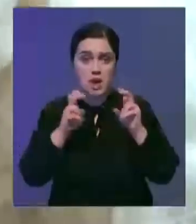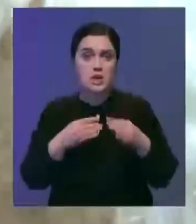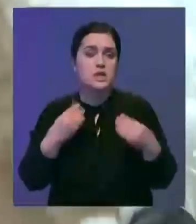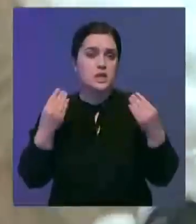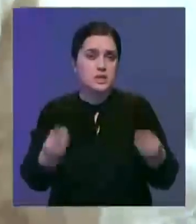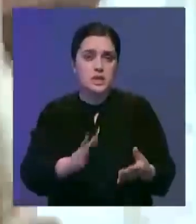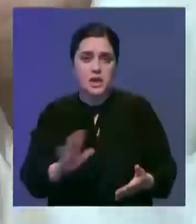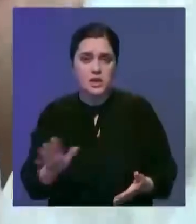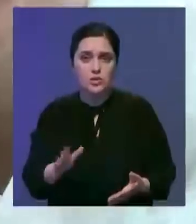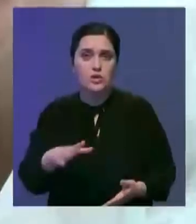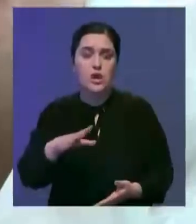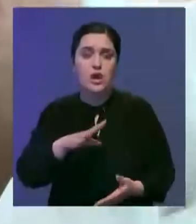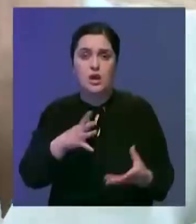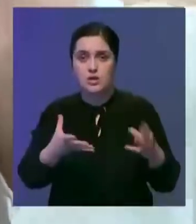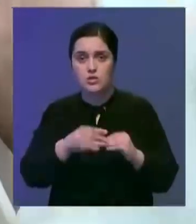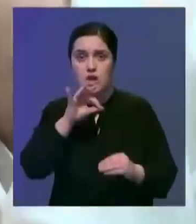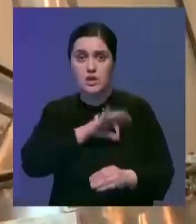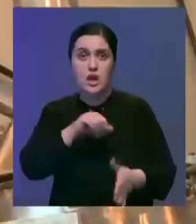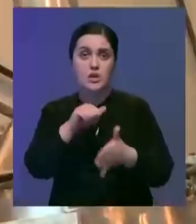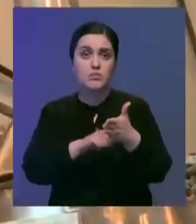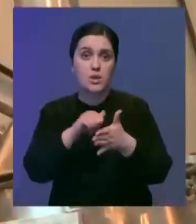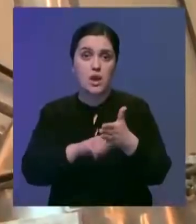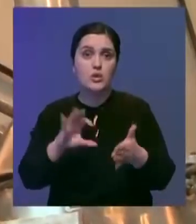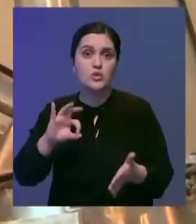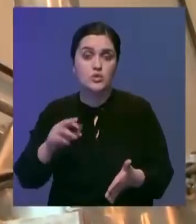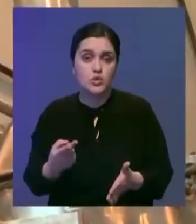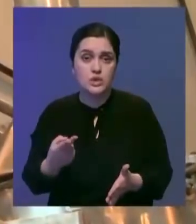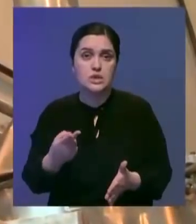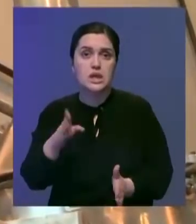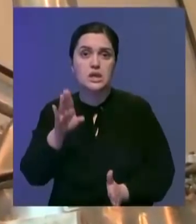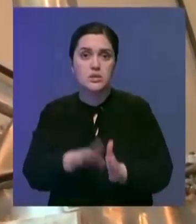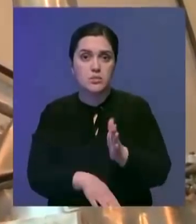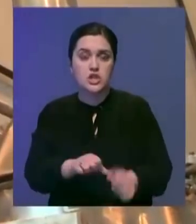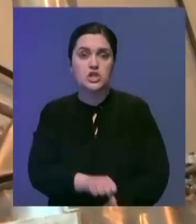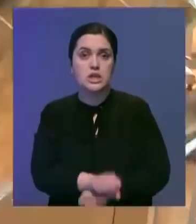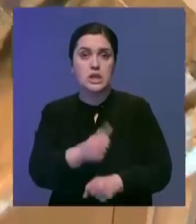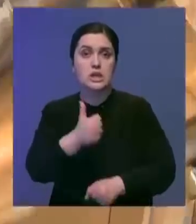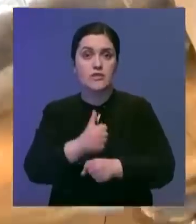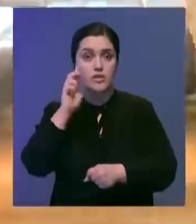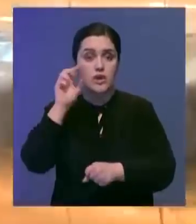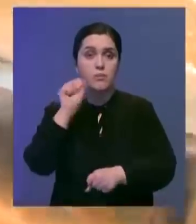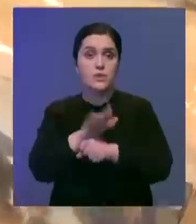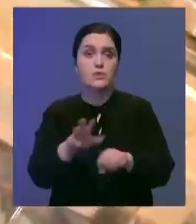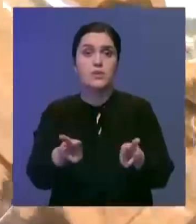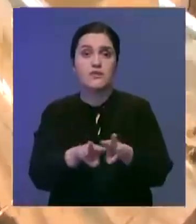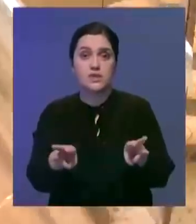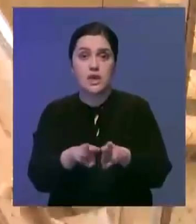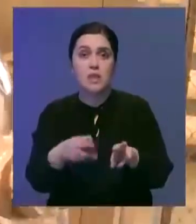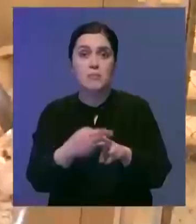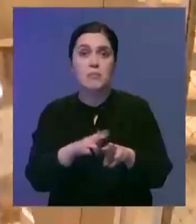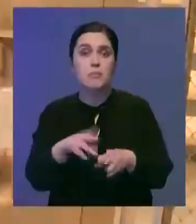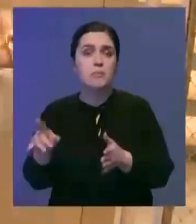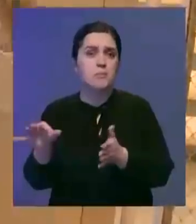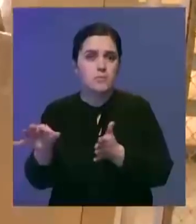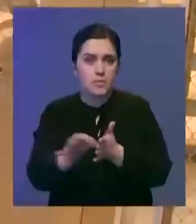последующие проверки не дают ожидаемых результатов, а становятся причиной социального напряжения. Глава государства поручил правительству